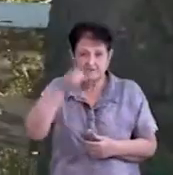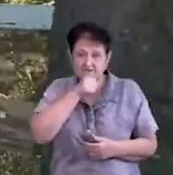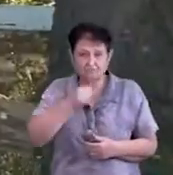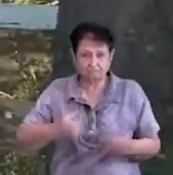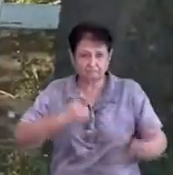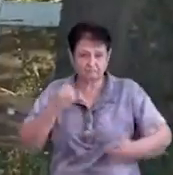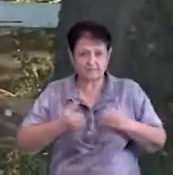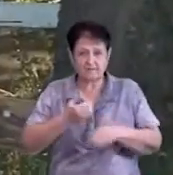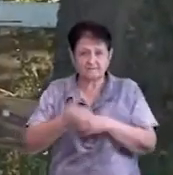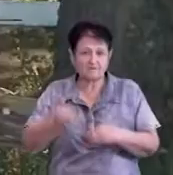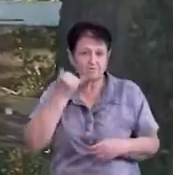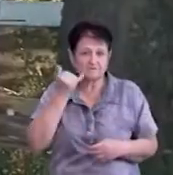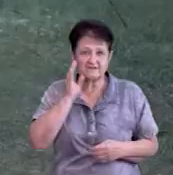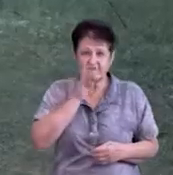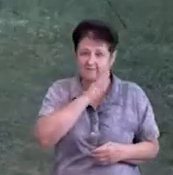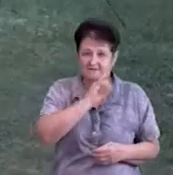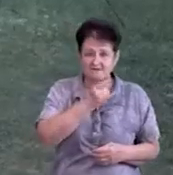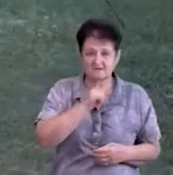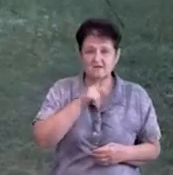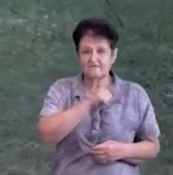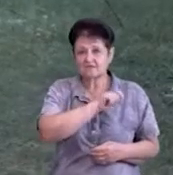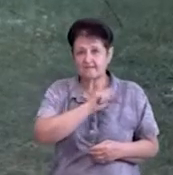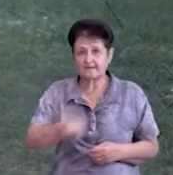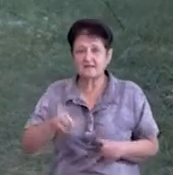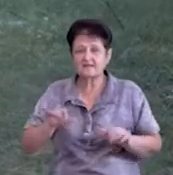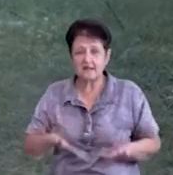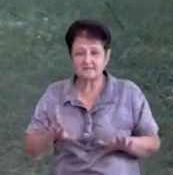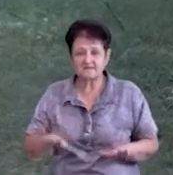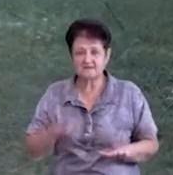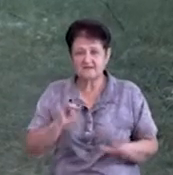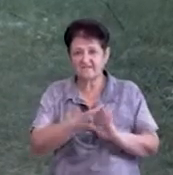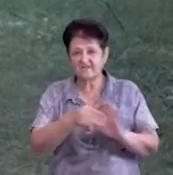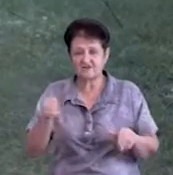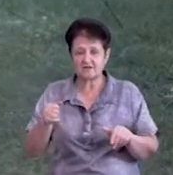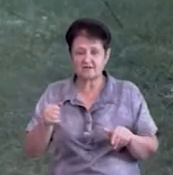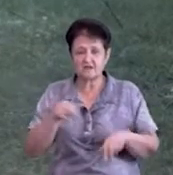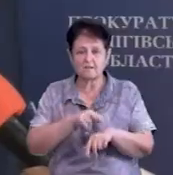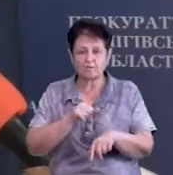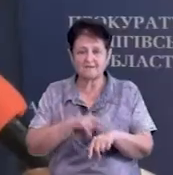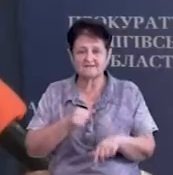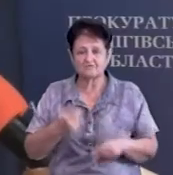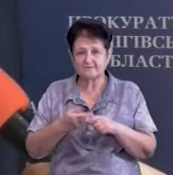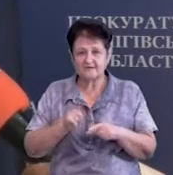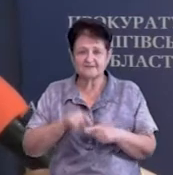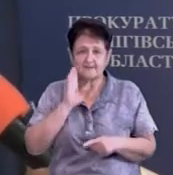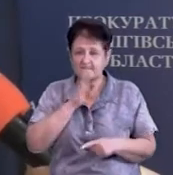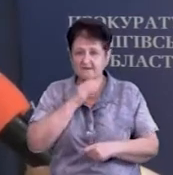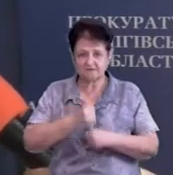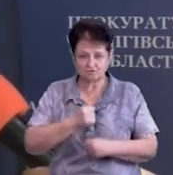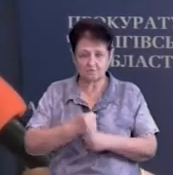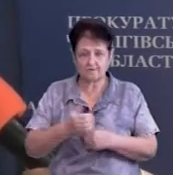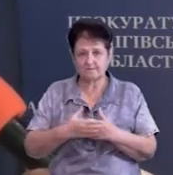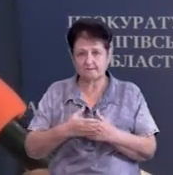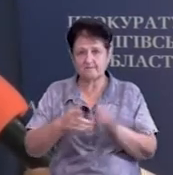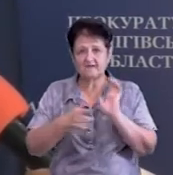хвилюватися. Пізніше подзвонив матері дитини. Вона приїхала на місце і викликала поліцію. Це вже зробила мати, це було